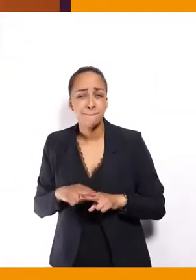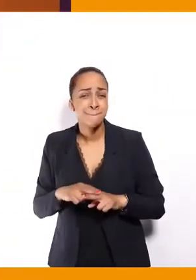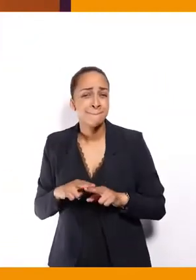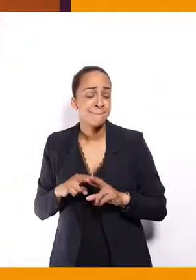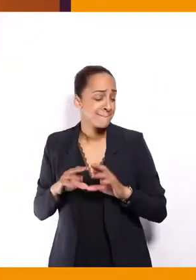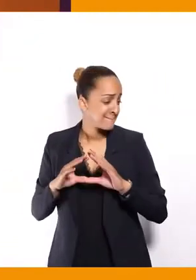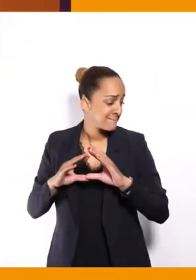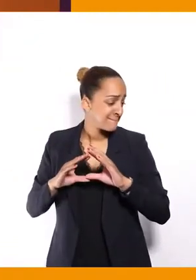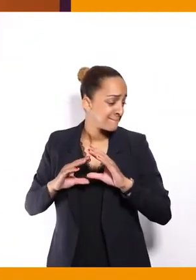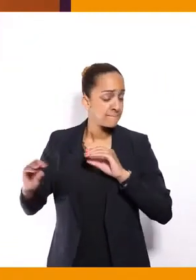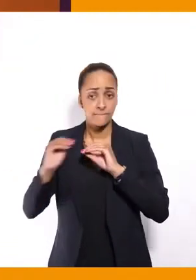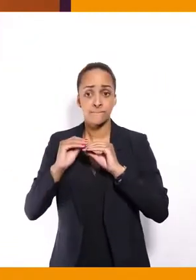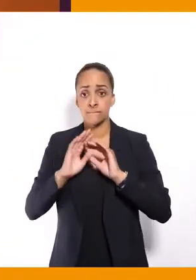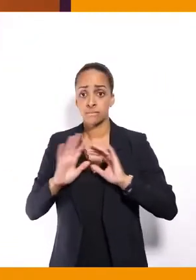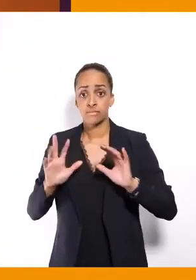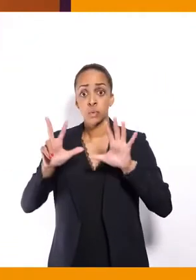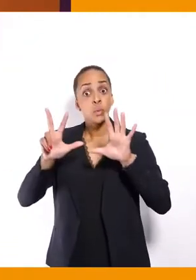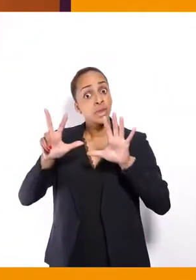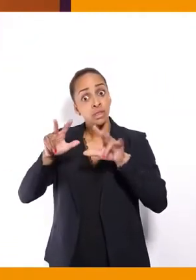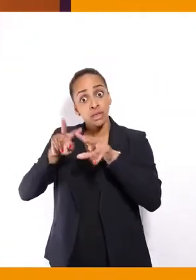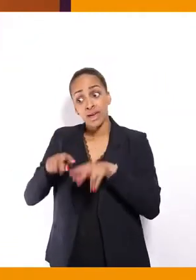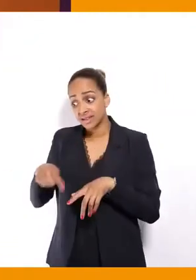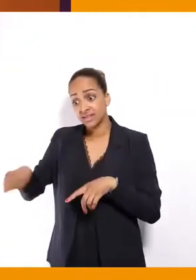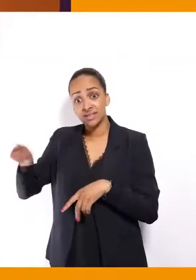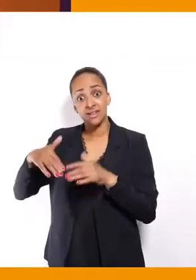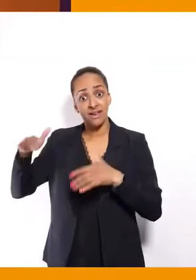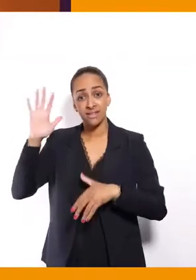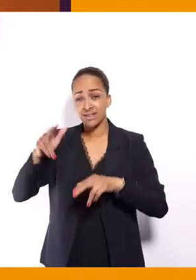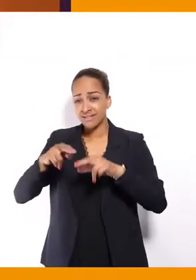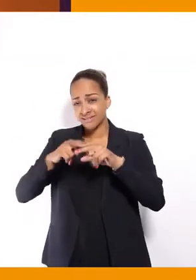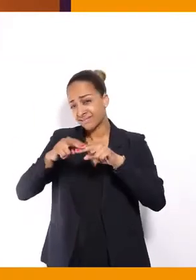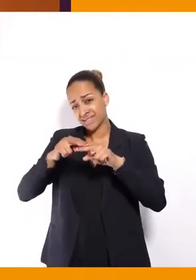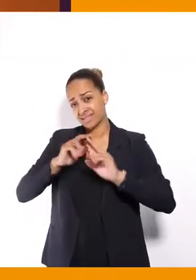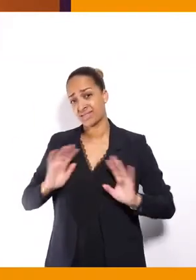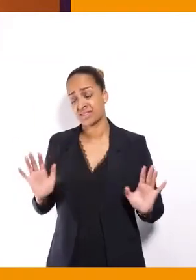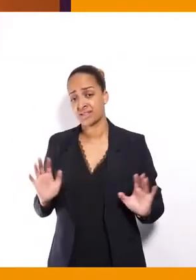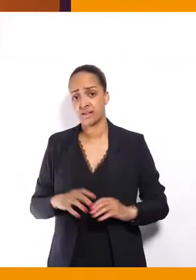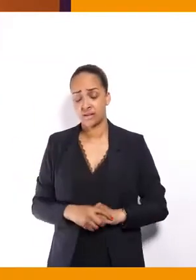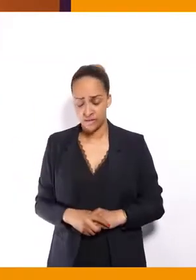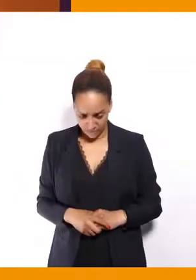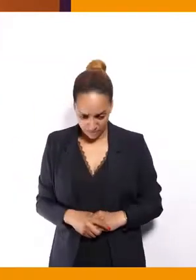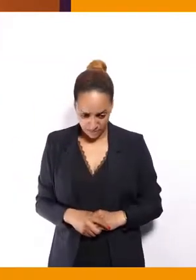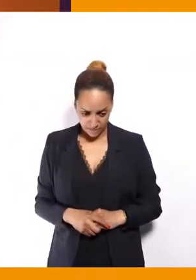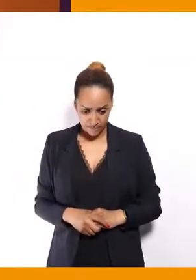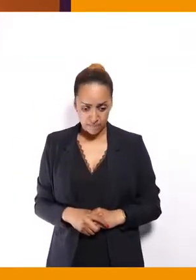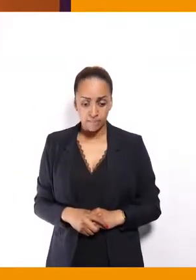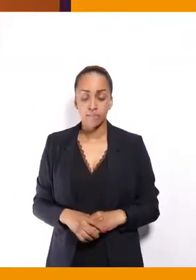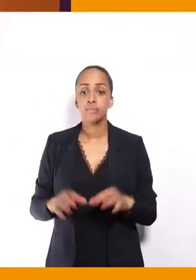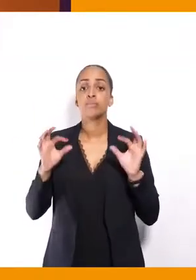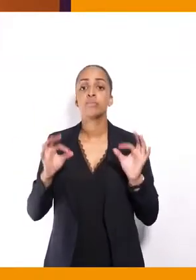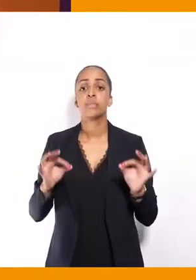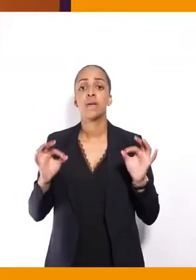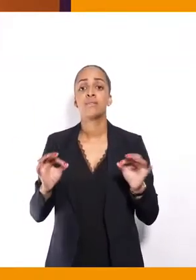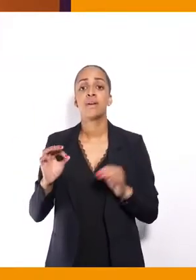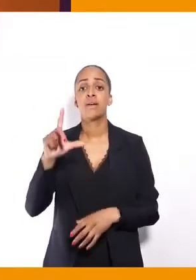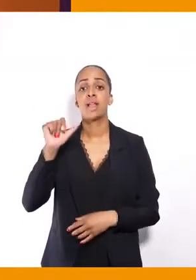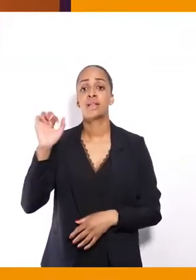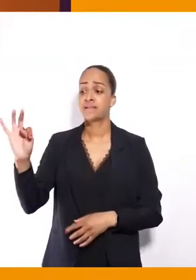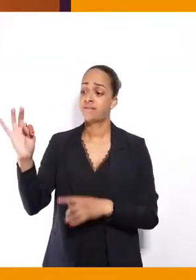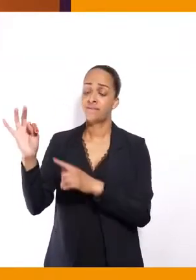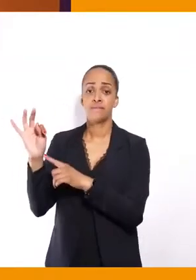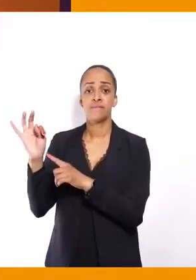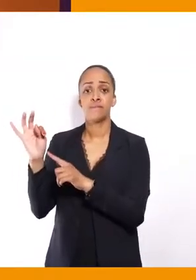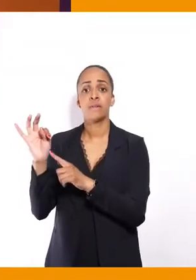rien sur les huit autres candidats. En ce qui concerne la version langue des signes, en langue des signes du